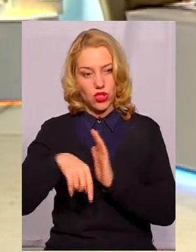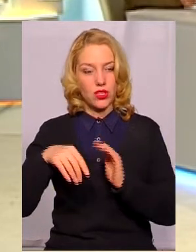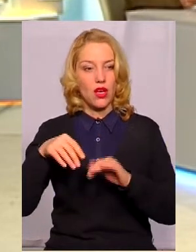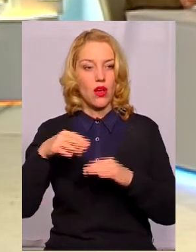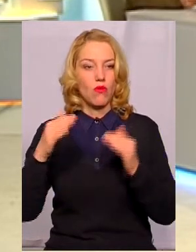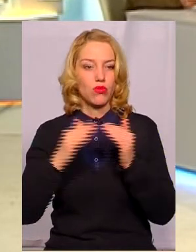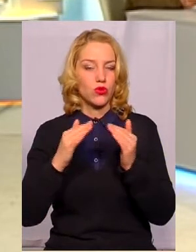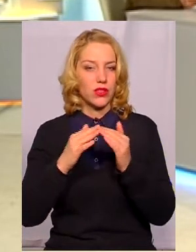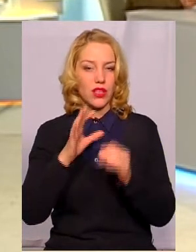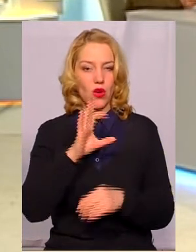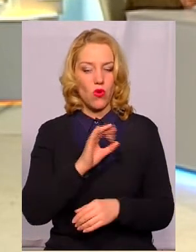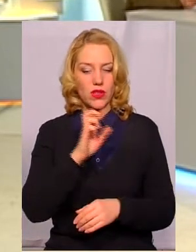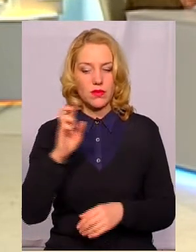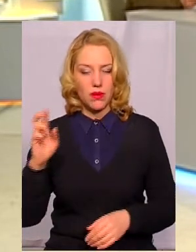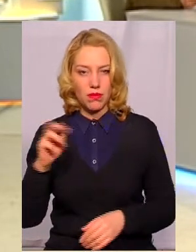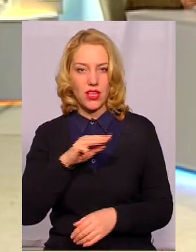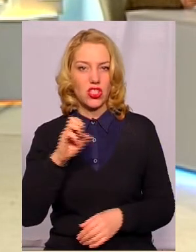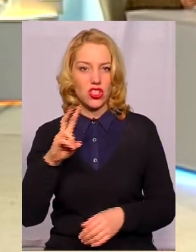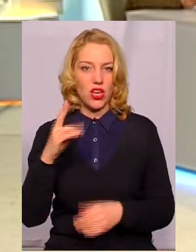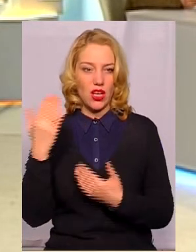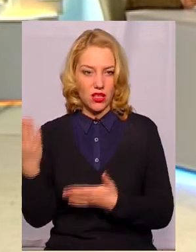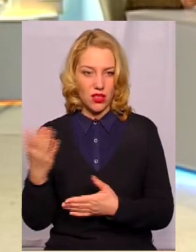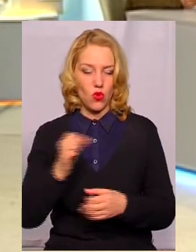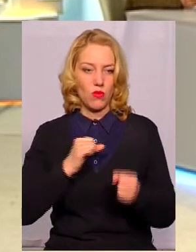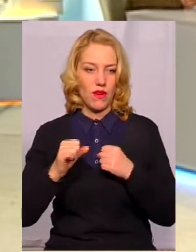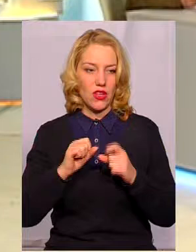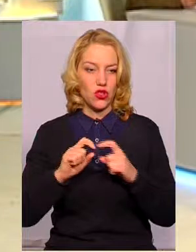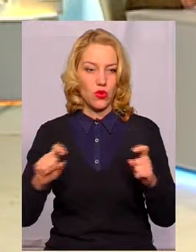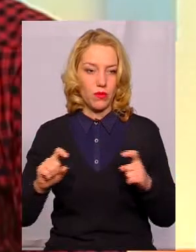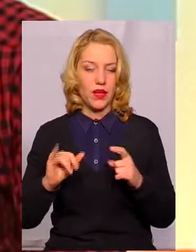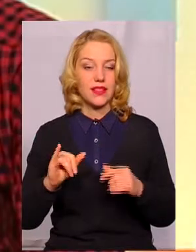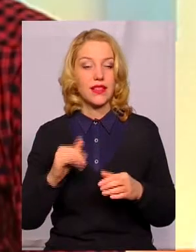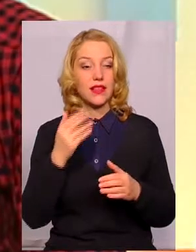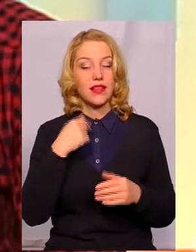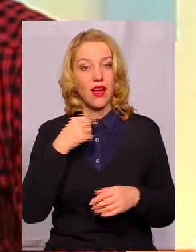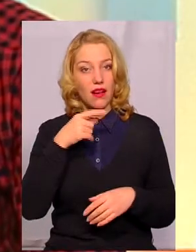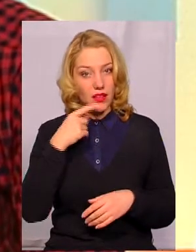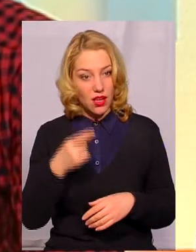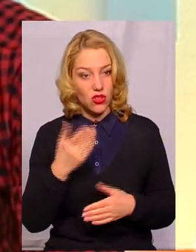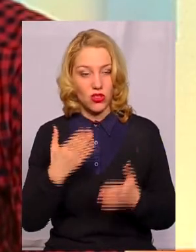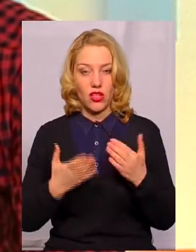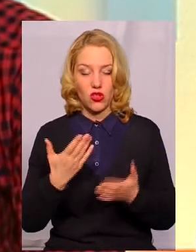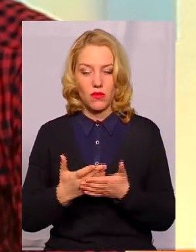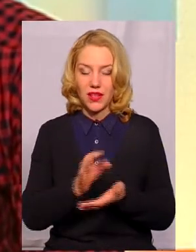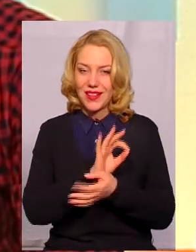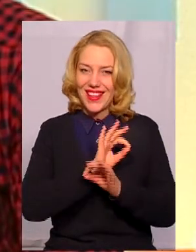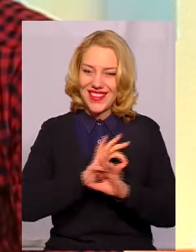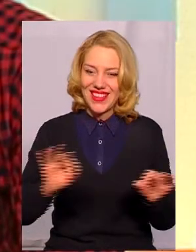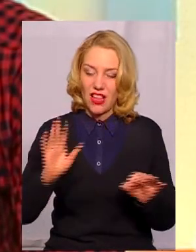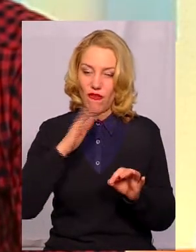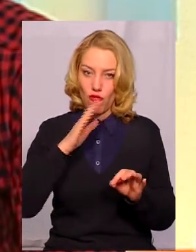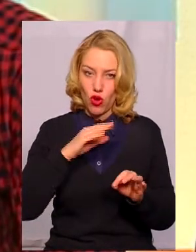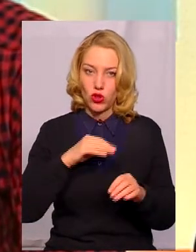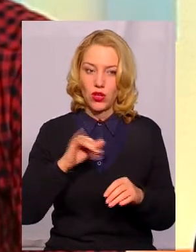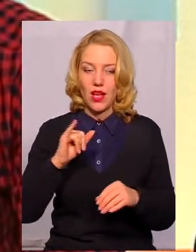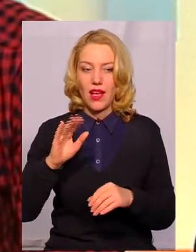ОСББ, ЖЕКЕ, управляючі компанії. І тому, кажуть, знаєте, навіть якщо до ідеального чистого джерела